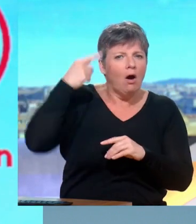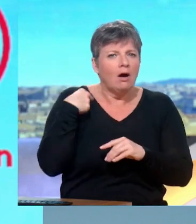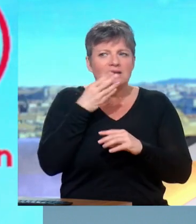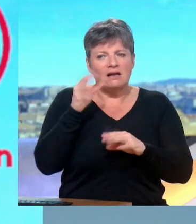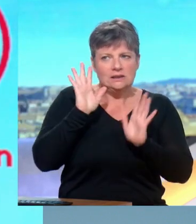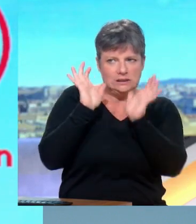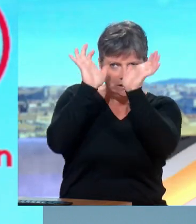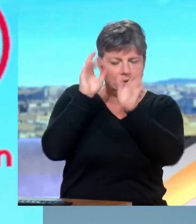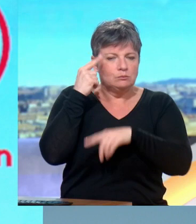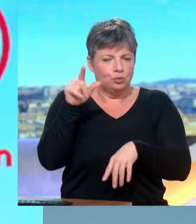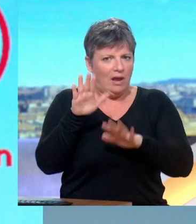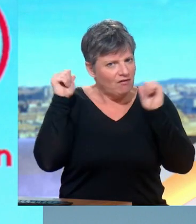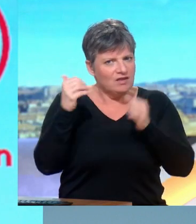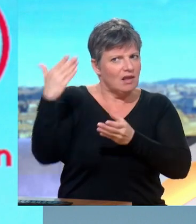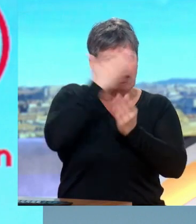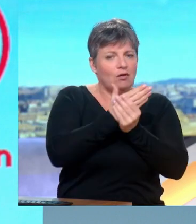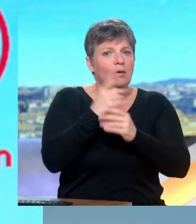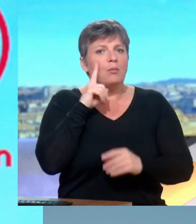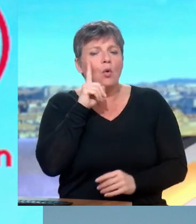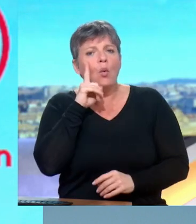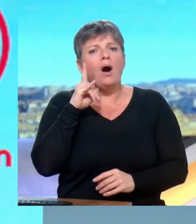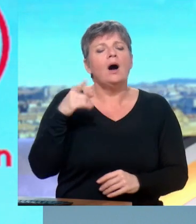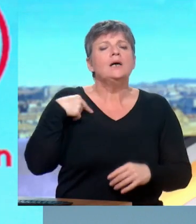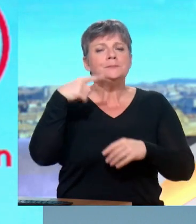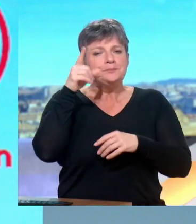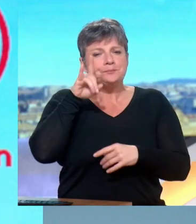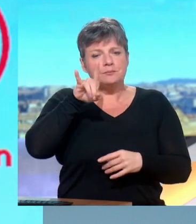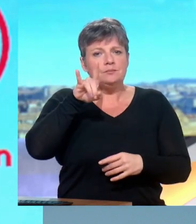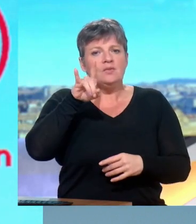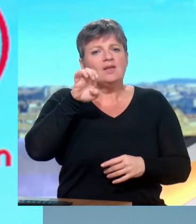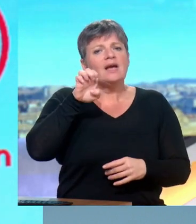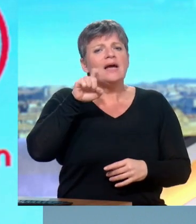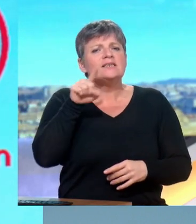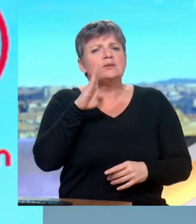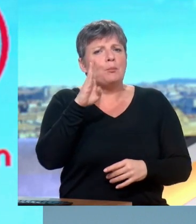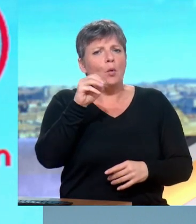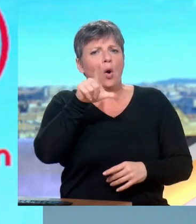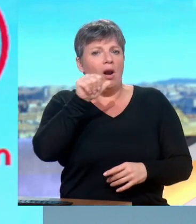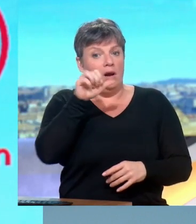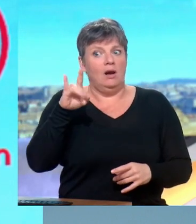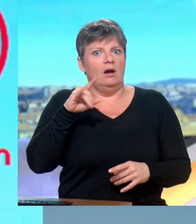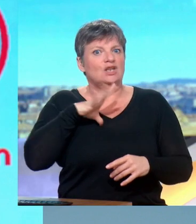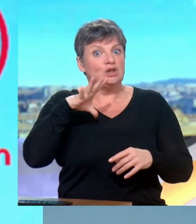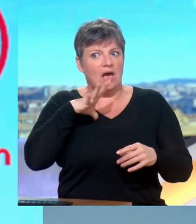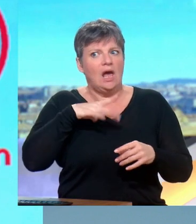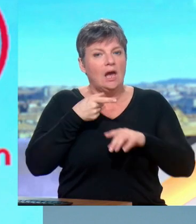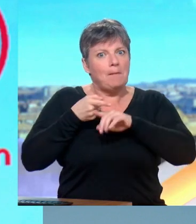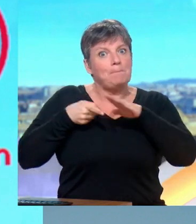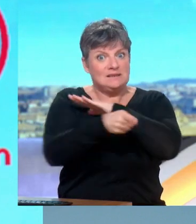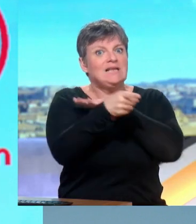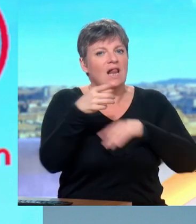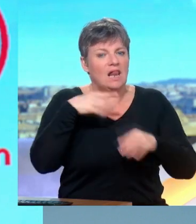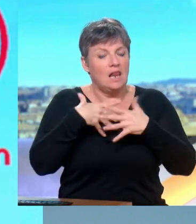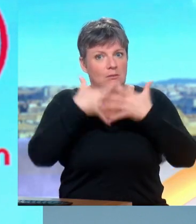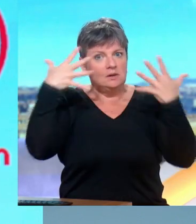'intervenir. Pourquoi ? Parce que l'Hezbollah possède un stock impressionnant de missiles qu'il peut lancer sur Israël